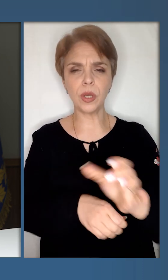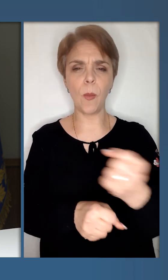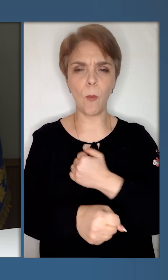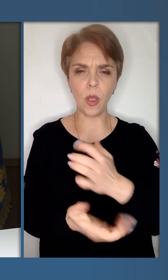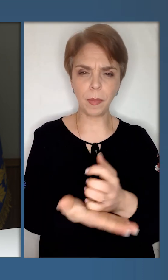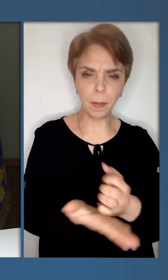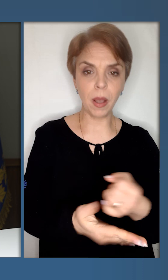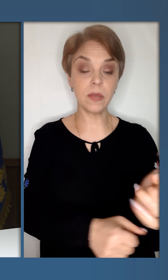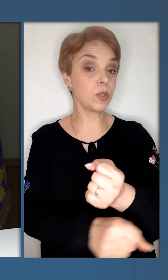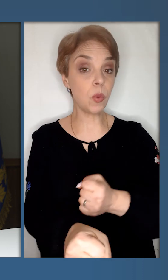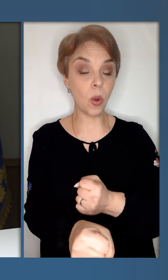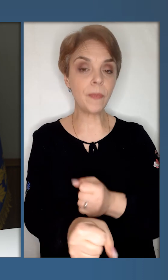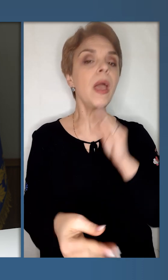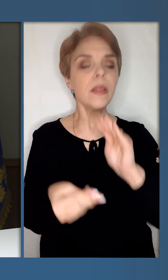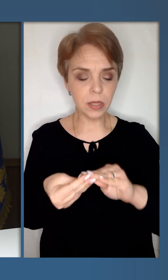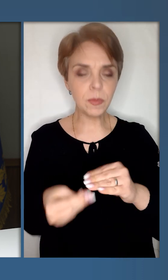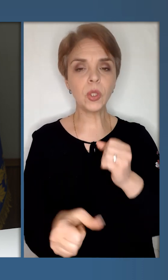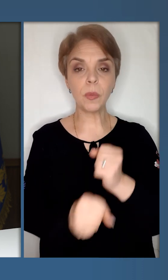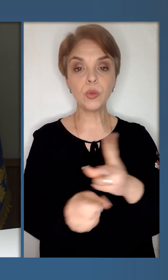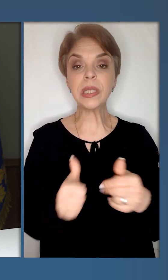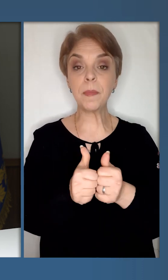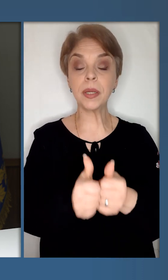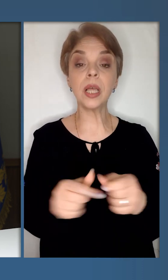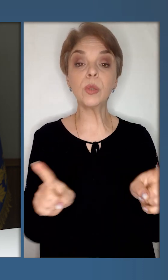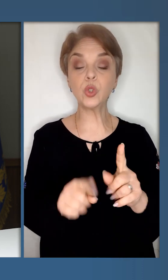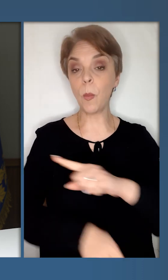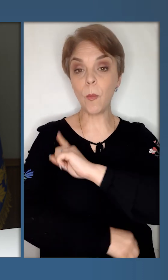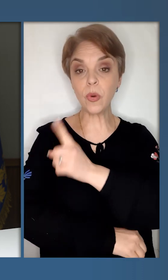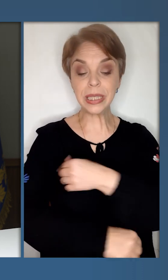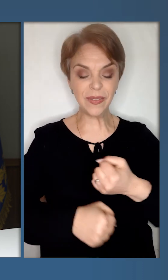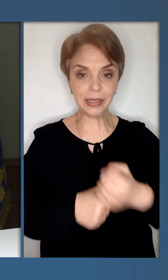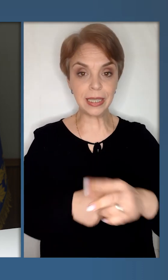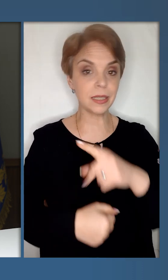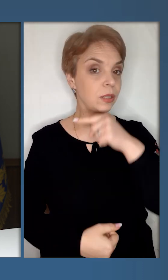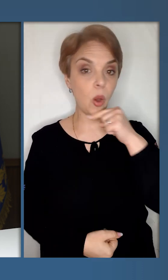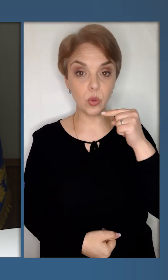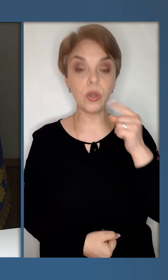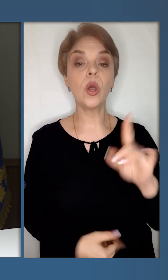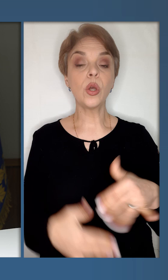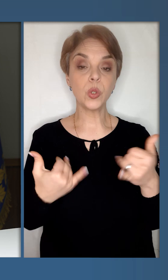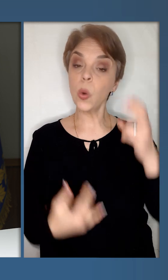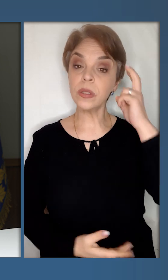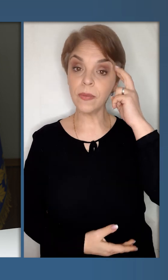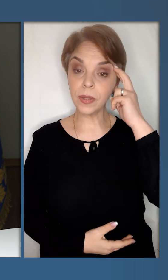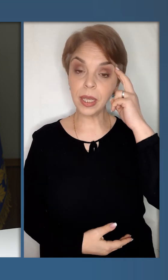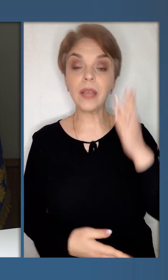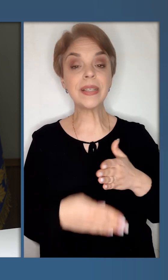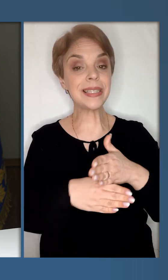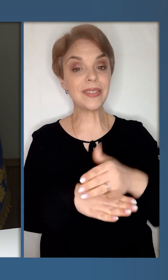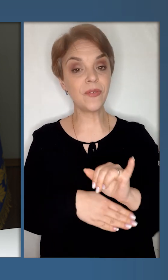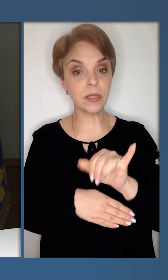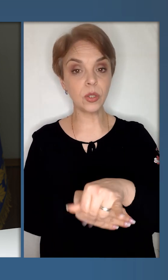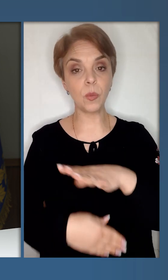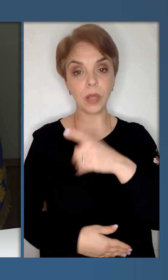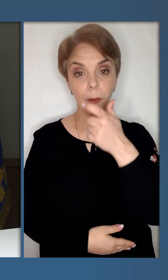боєприпасів, зброї. Незмінно працюємо із партнерами, щоб посилювати тиск на Росію. Сьогодні у Києві з